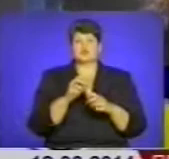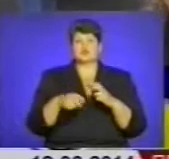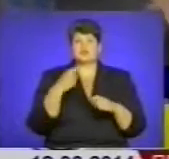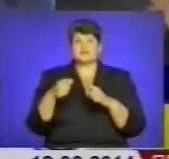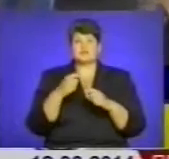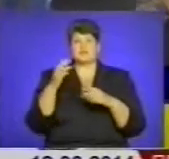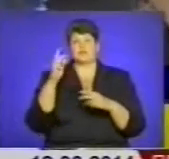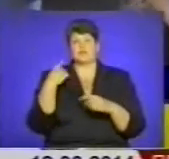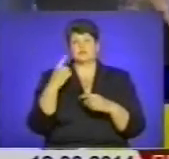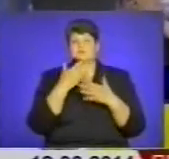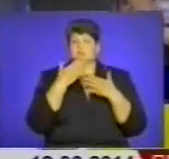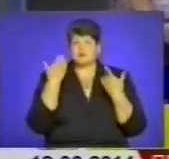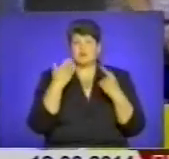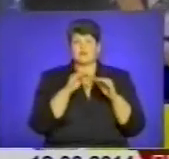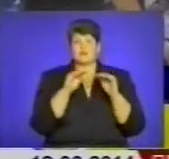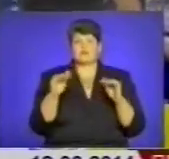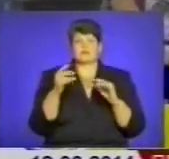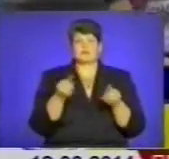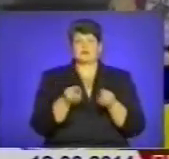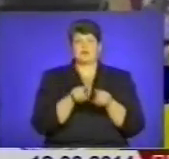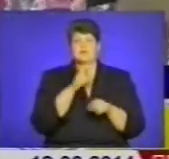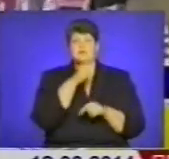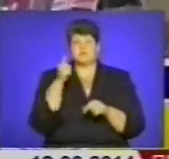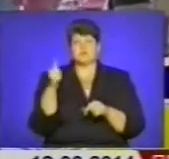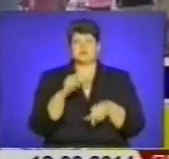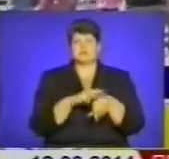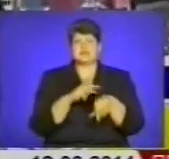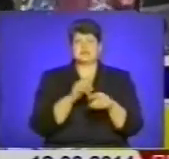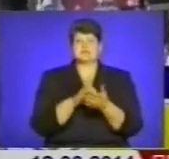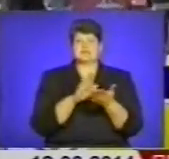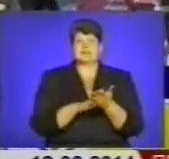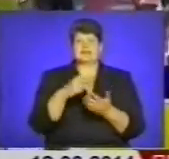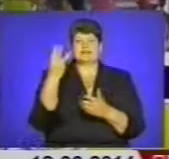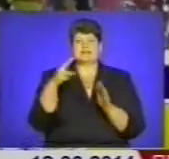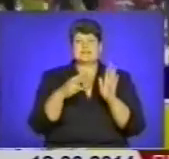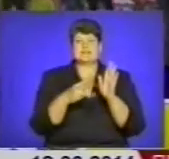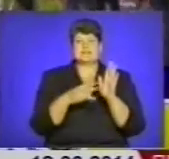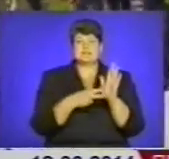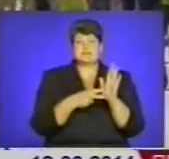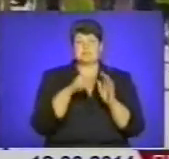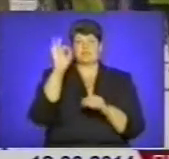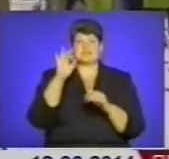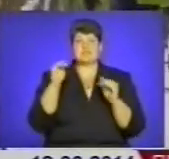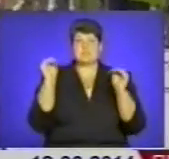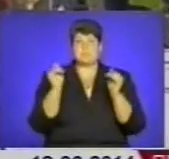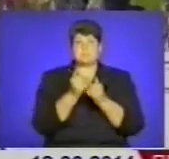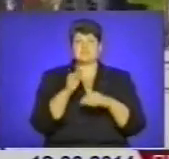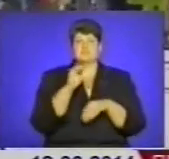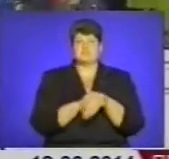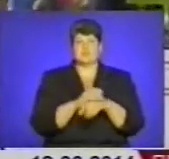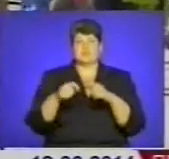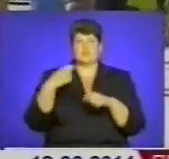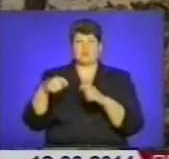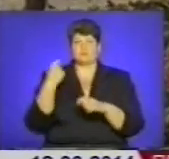У порівнянні з відповідним періодом минулого року правоохоронні органи зафіксували на 37% менше фактів правопорушень за участю